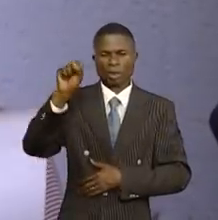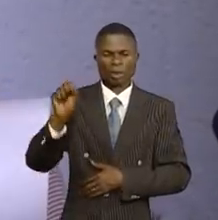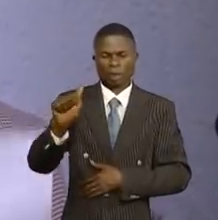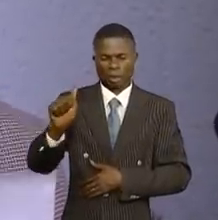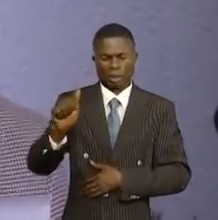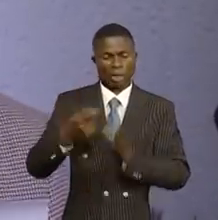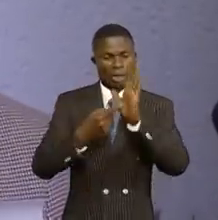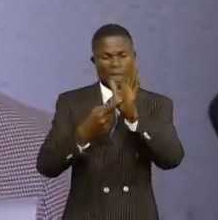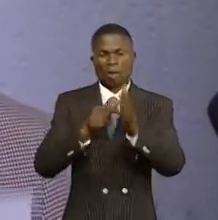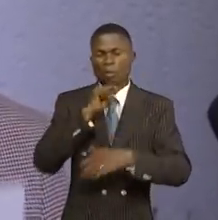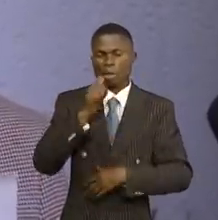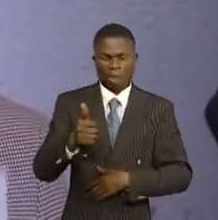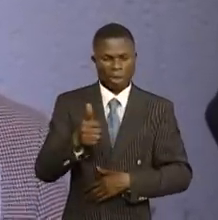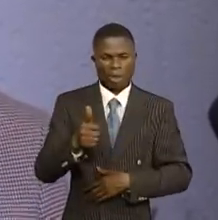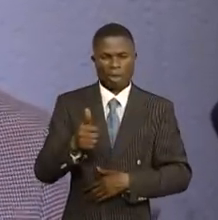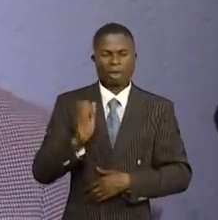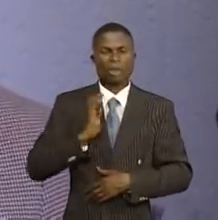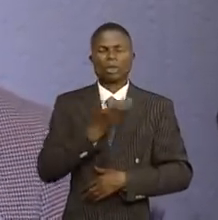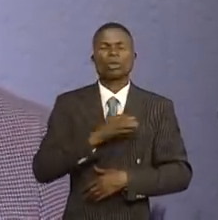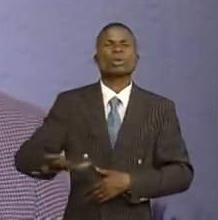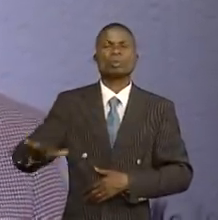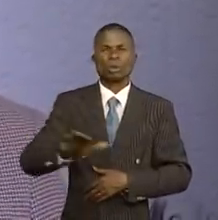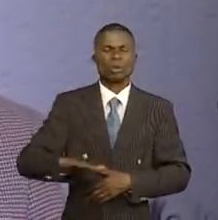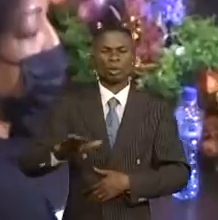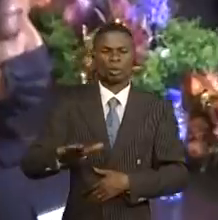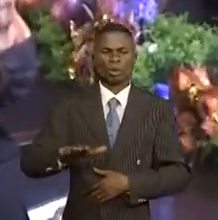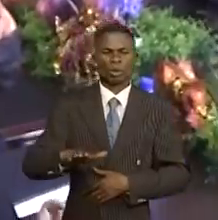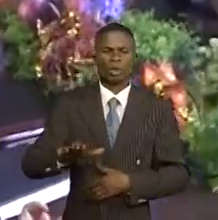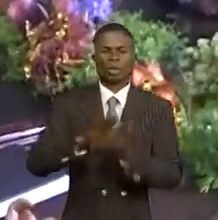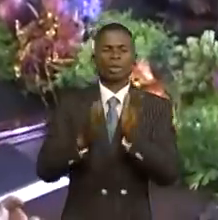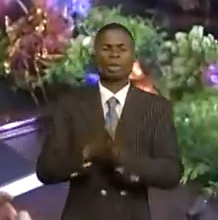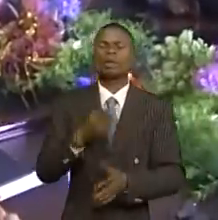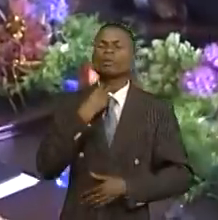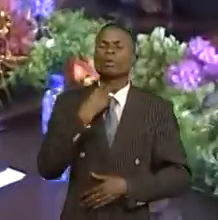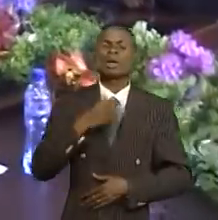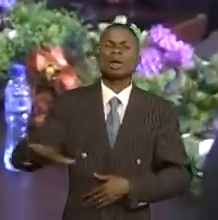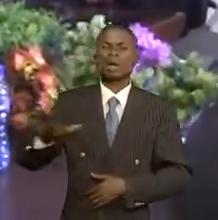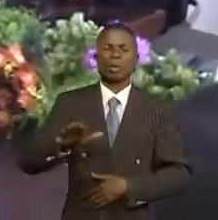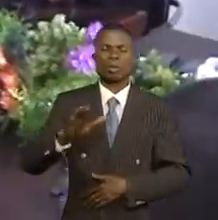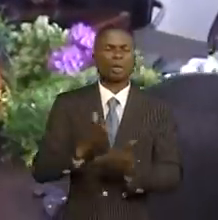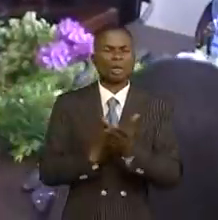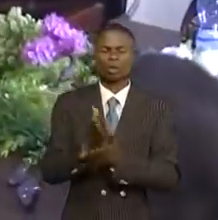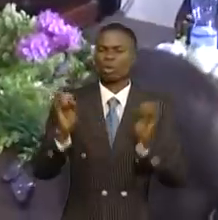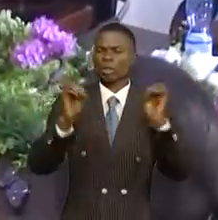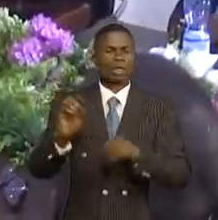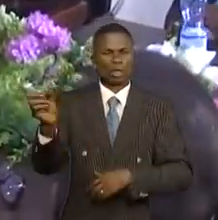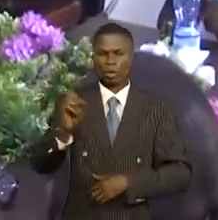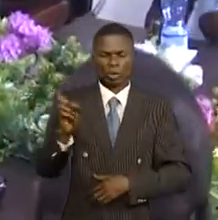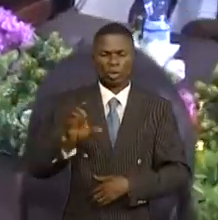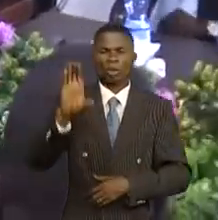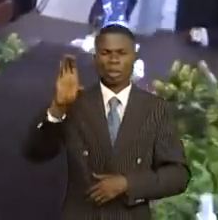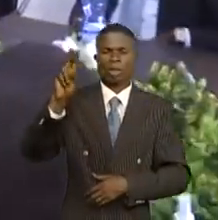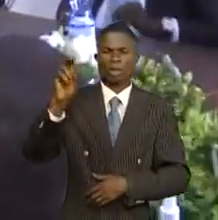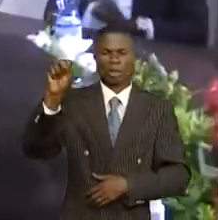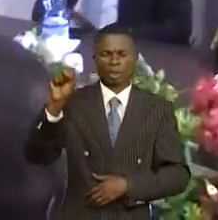ne justifie pas que notre pays soit pris pour un état de non-droit. Le CSA croit